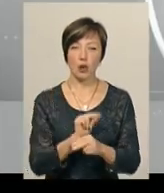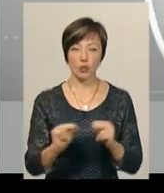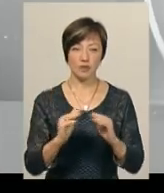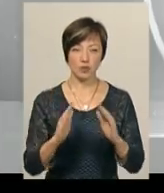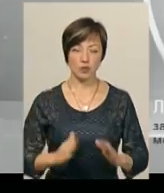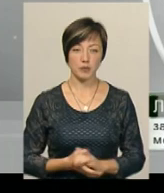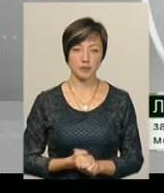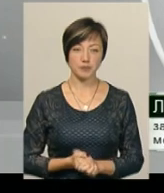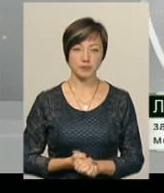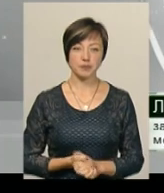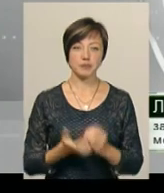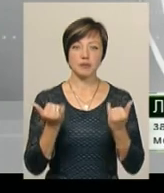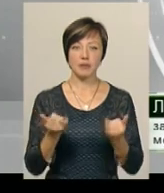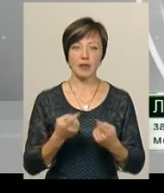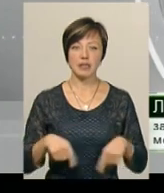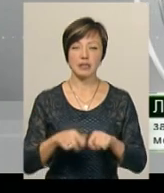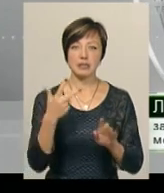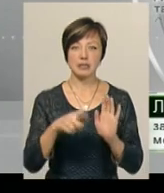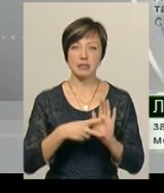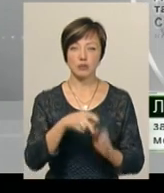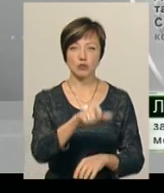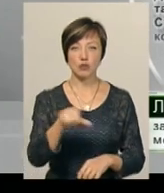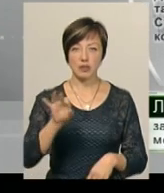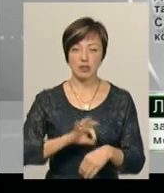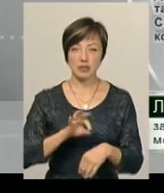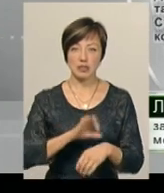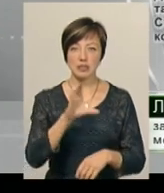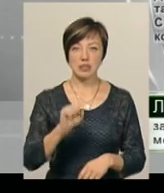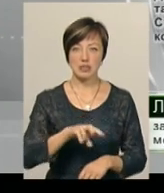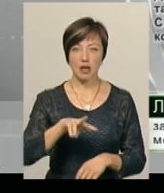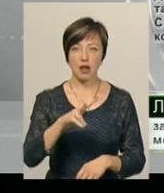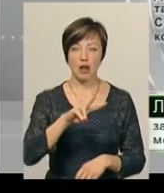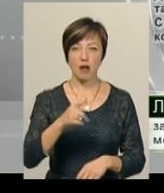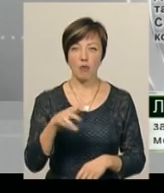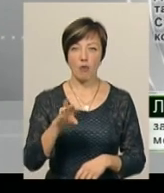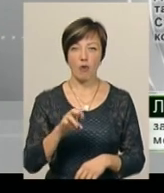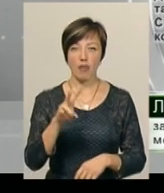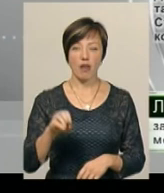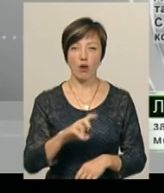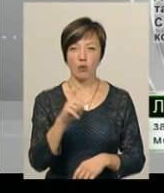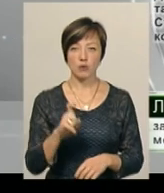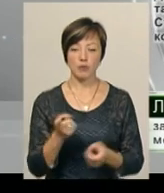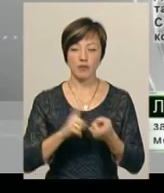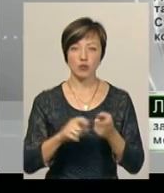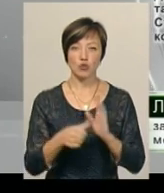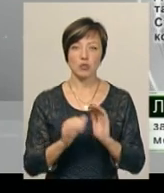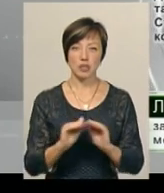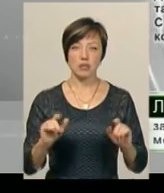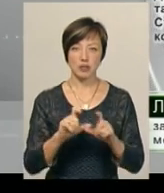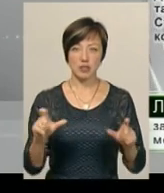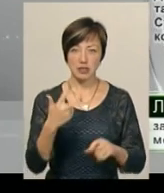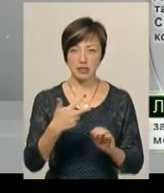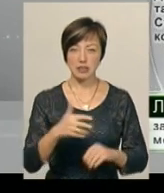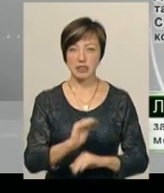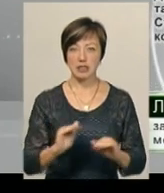Наразі у відділенні перебуває 37 чоловік з діагнозом сальмонелоз. Це ті, які пов'язані з шостим дитячим садочком. Із них 30